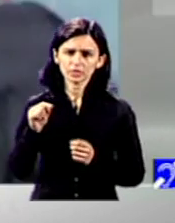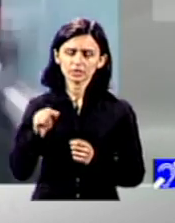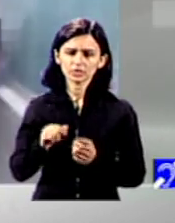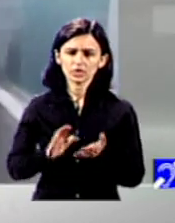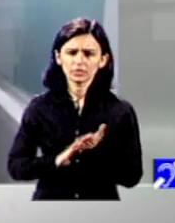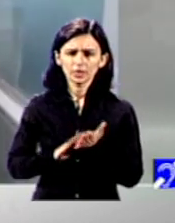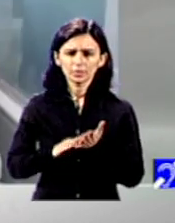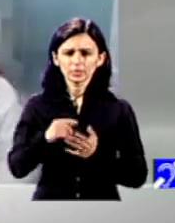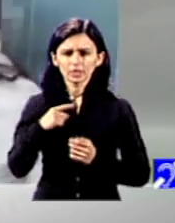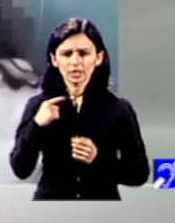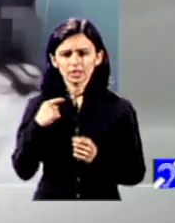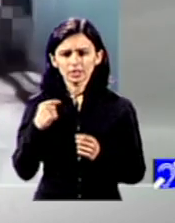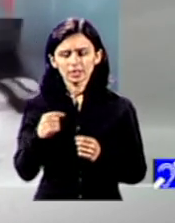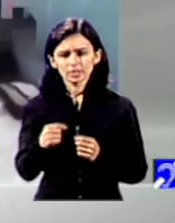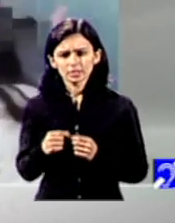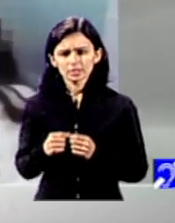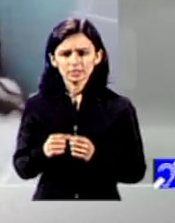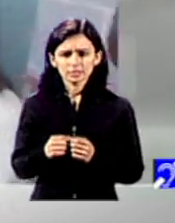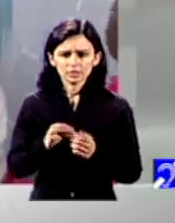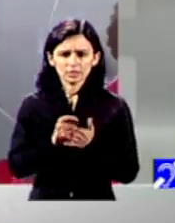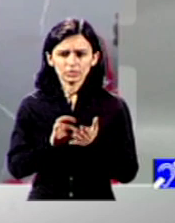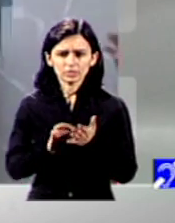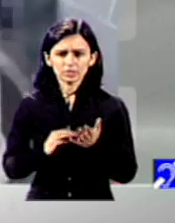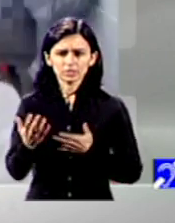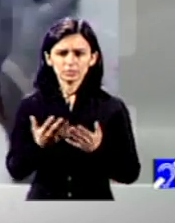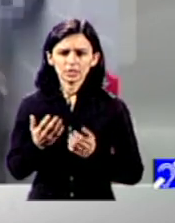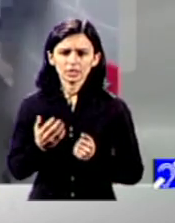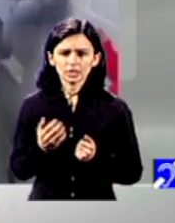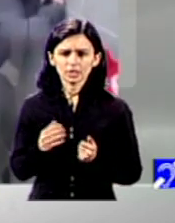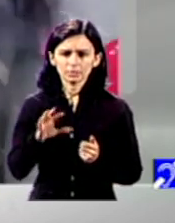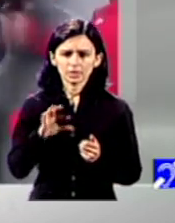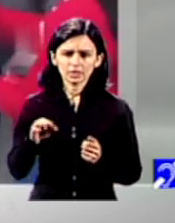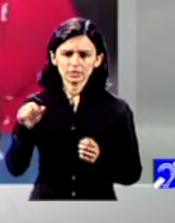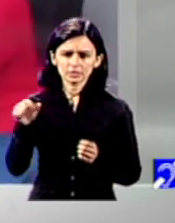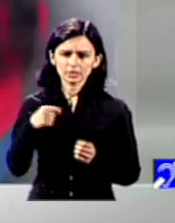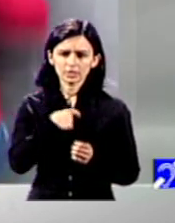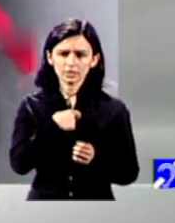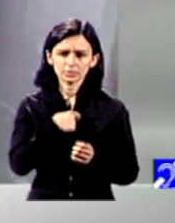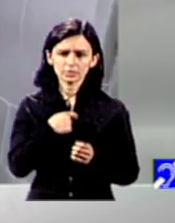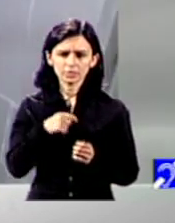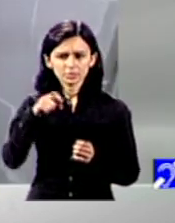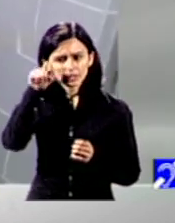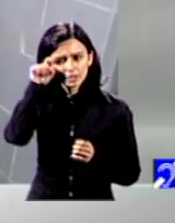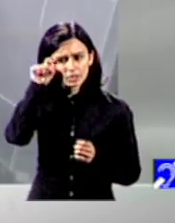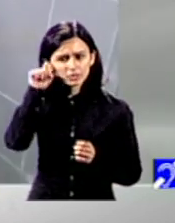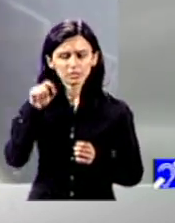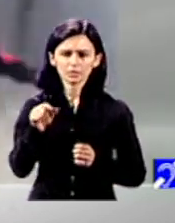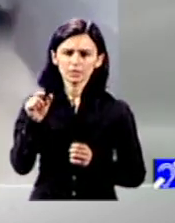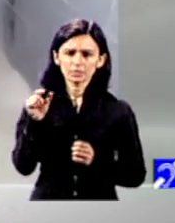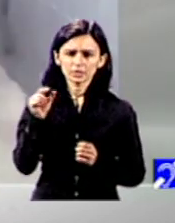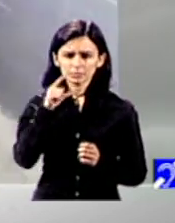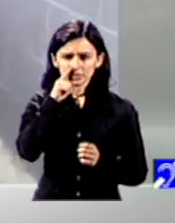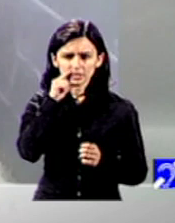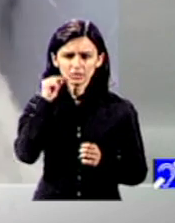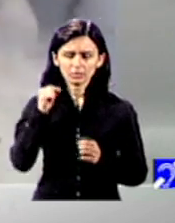există contexte în care pe alții putem să-i considerăm mai puțin oamenii decât noi și